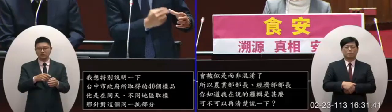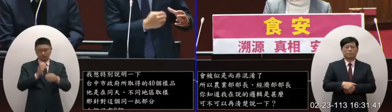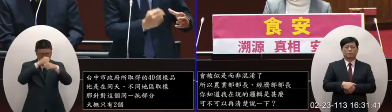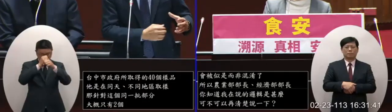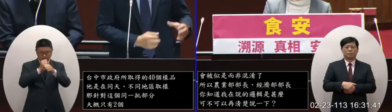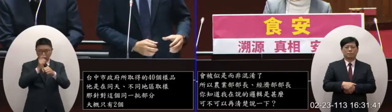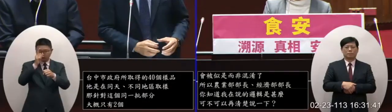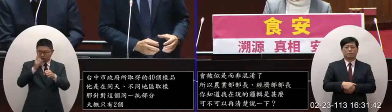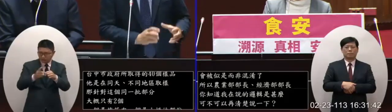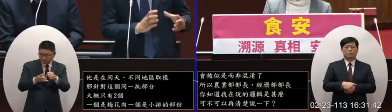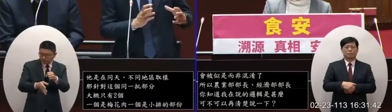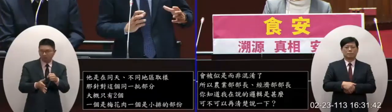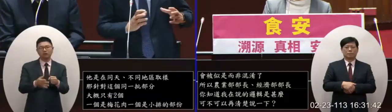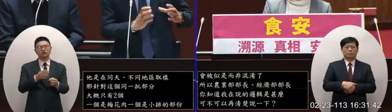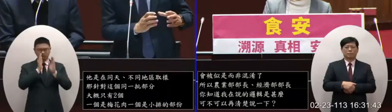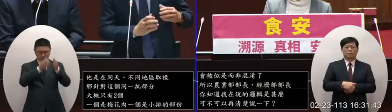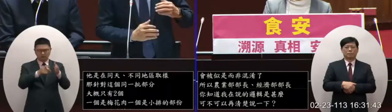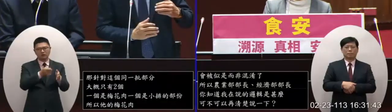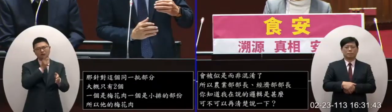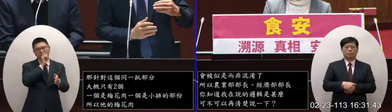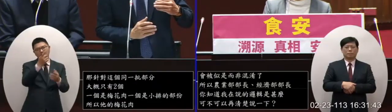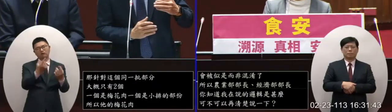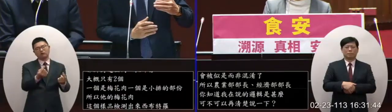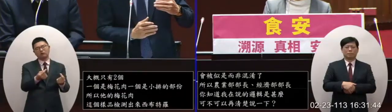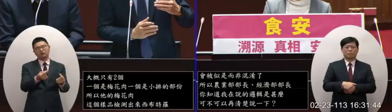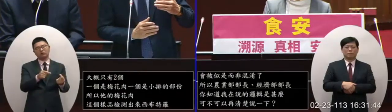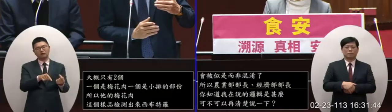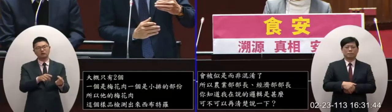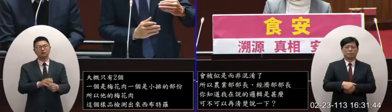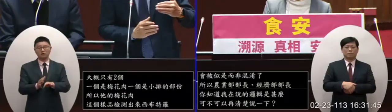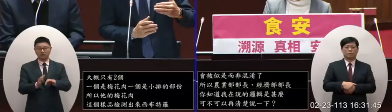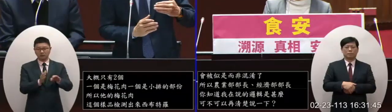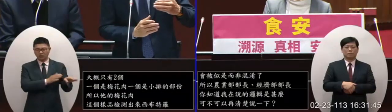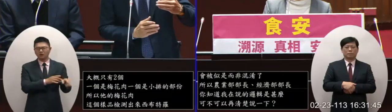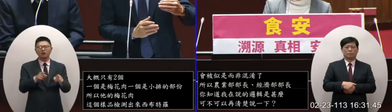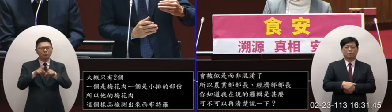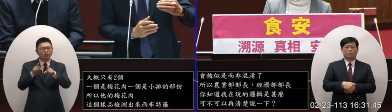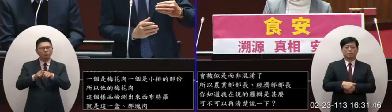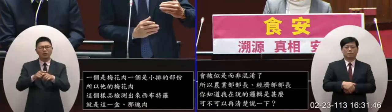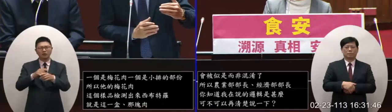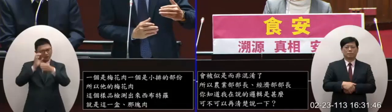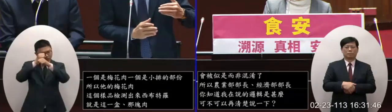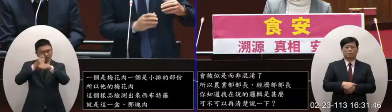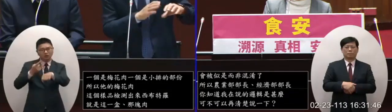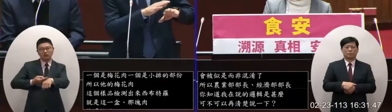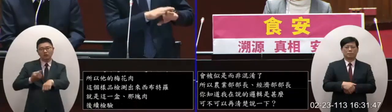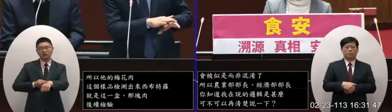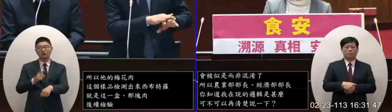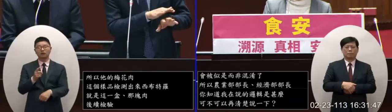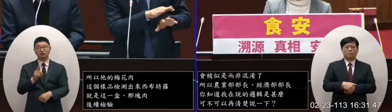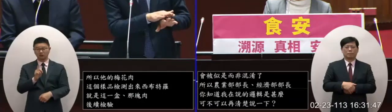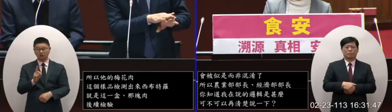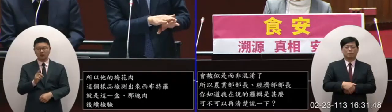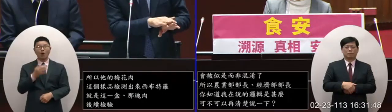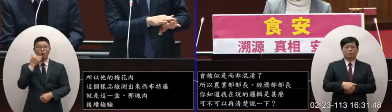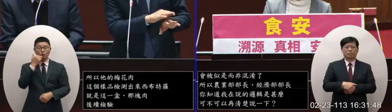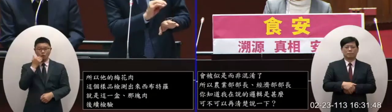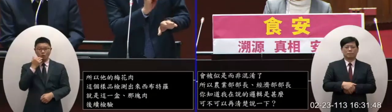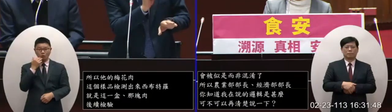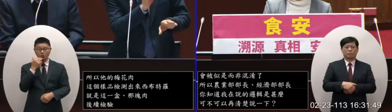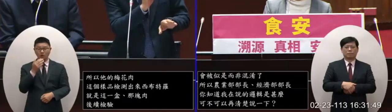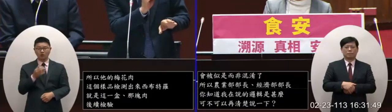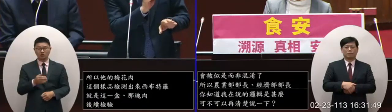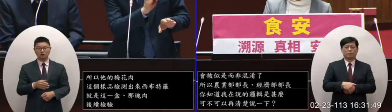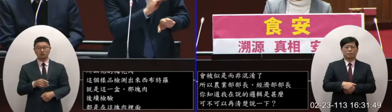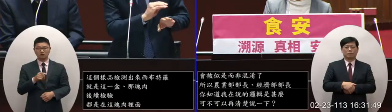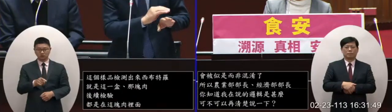相關的一個檢測那基本上在一個比較正常的一個檢測的邏輯上面來如果他的檢測